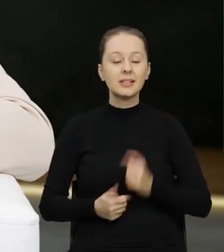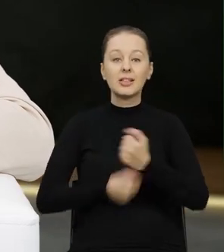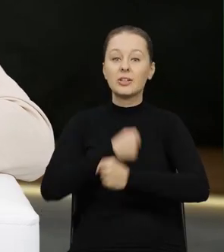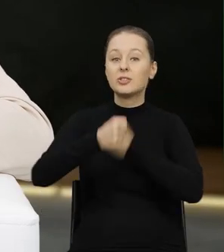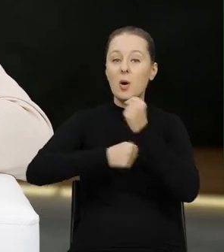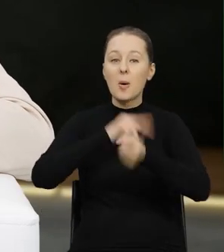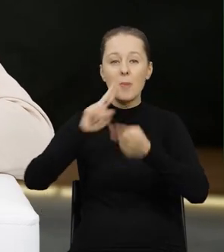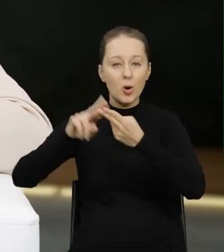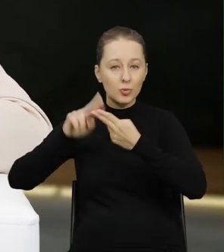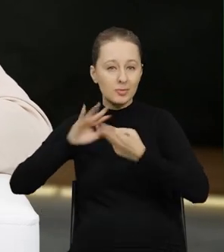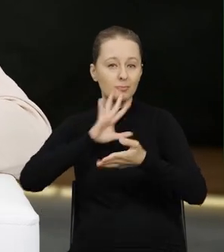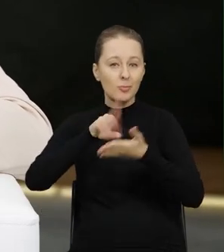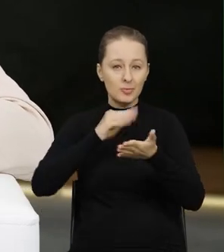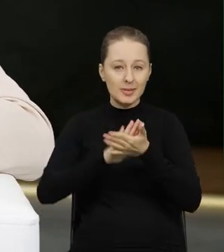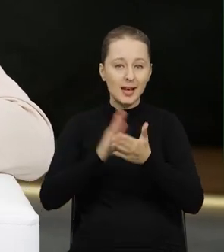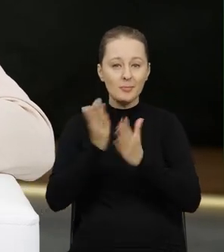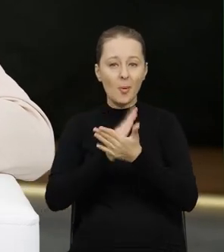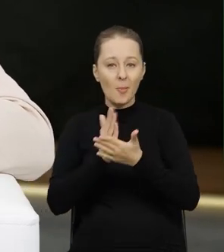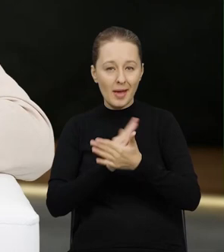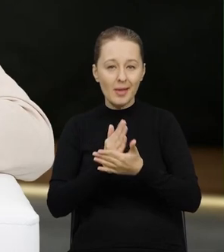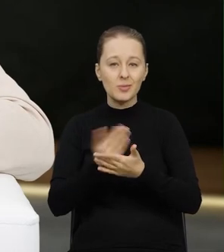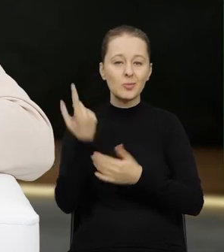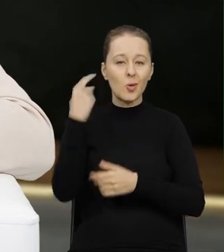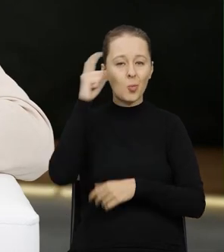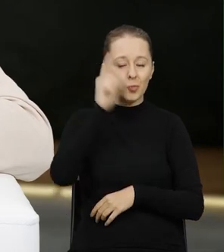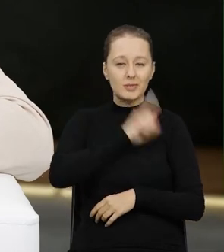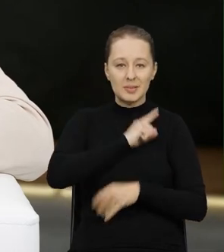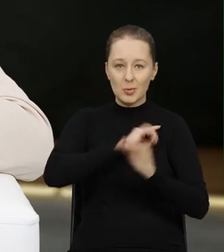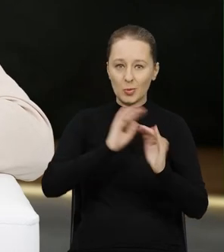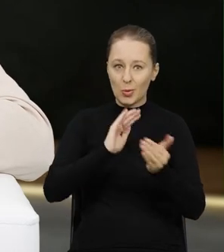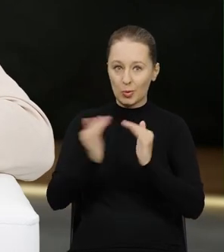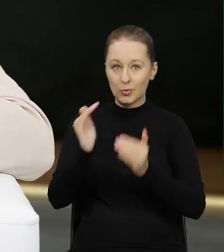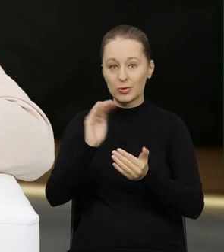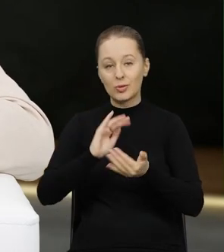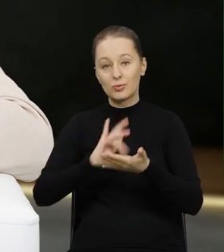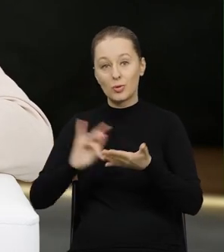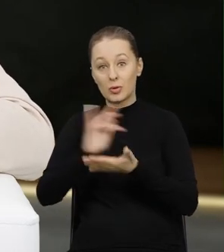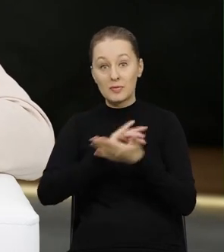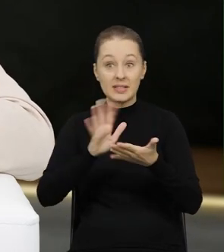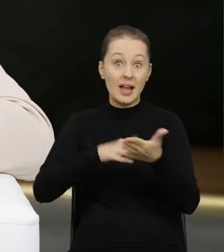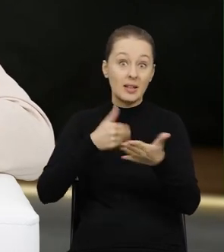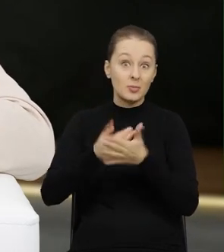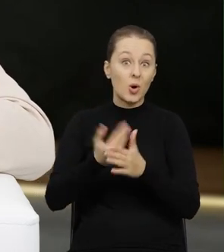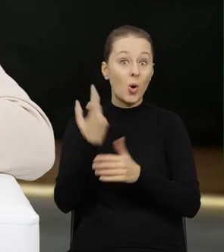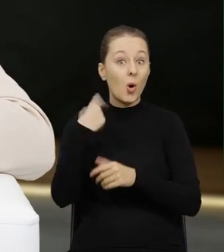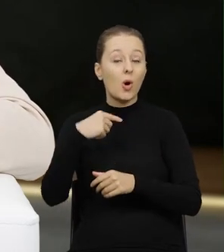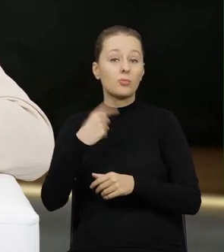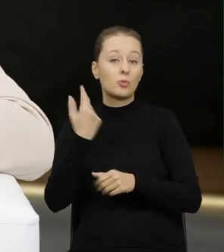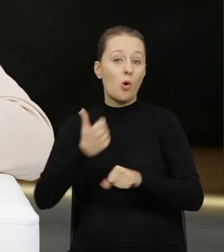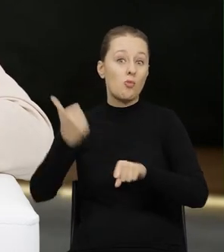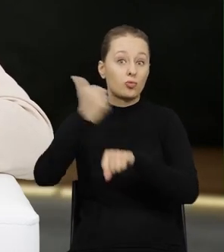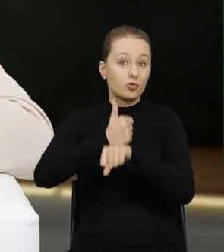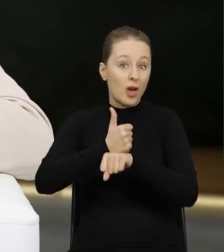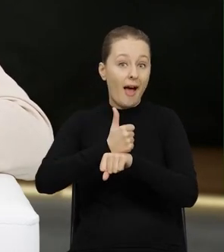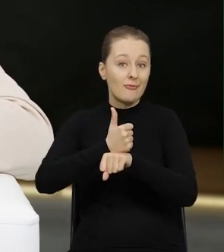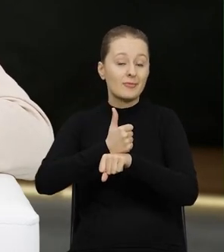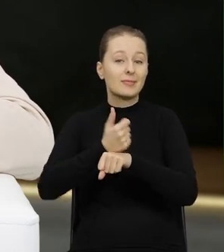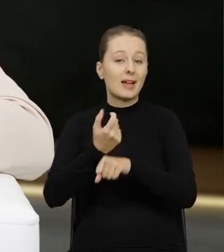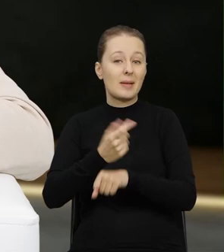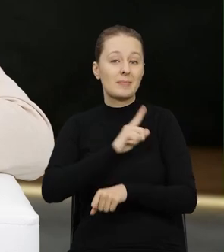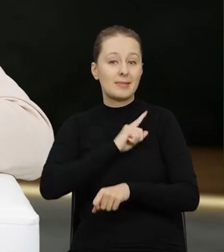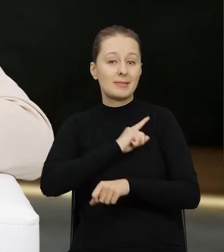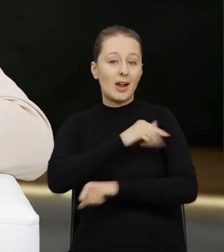Funkcjonują porozumienia podpisane pomiędzy Głównym Inspektorem Ochrony Środowiska, a chociażby Głównym Komendantem Głównym Straży